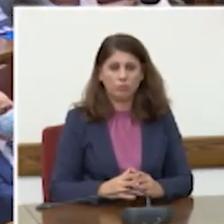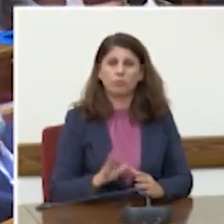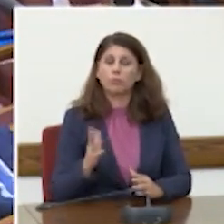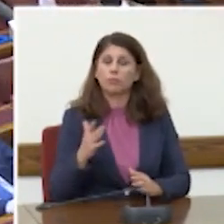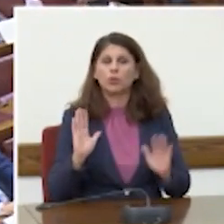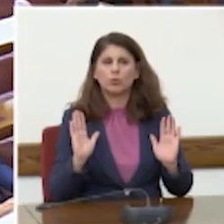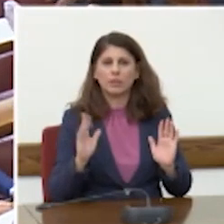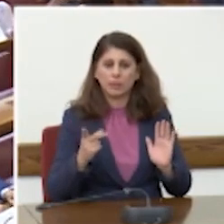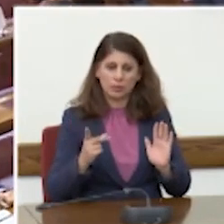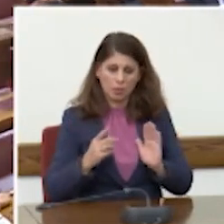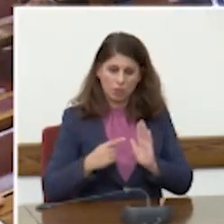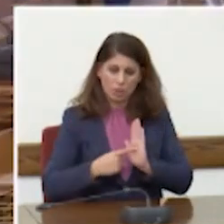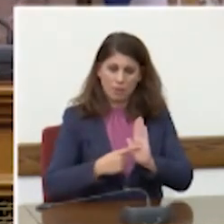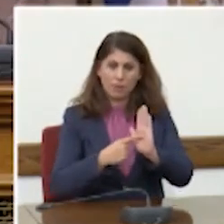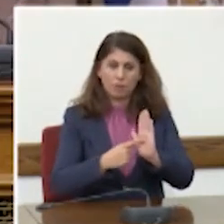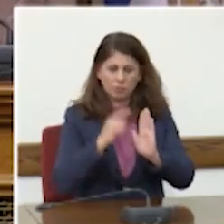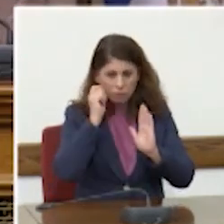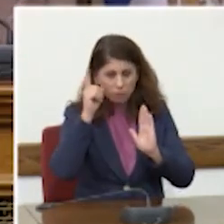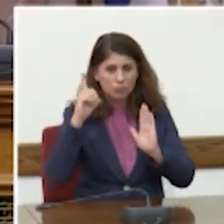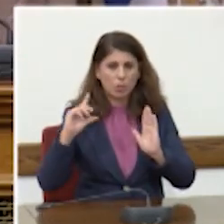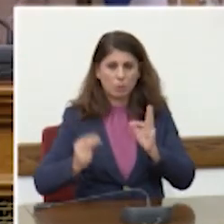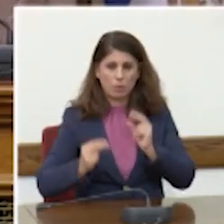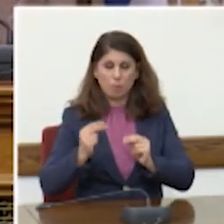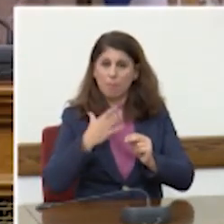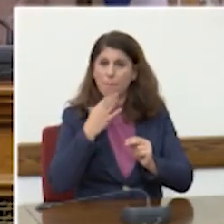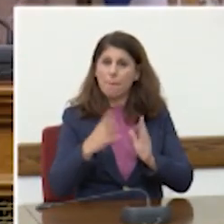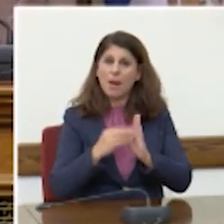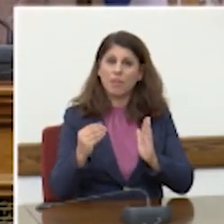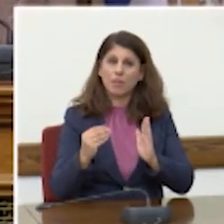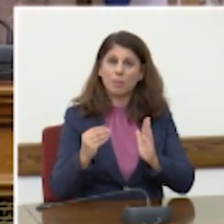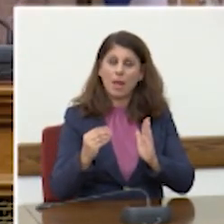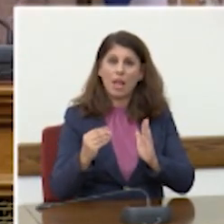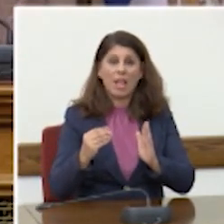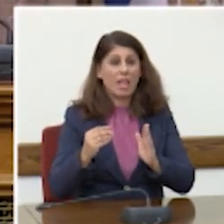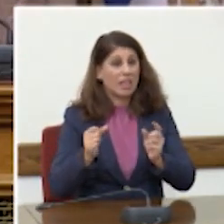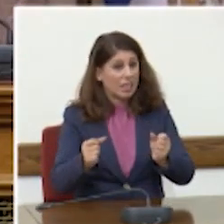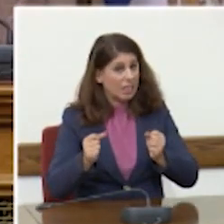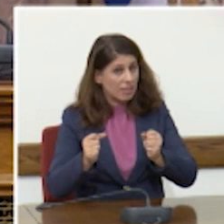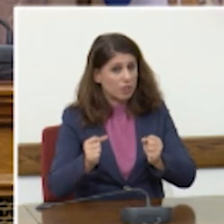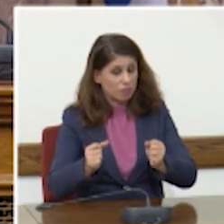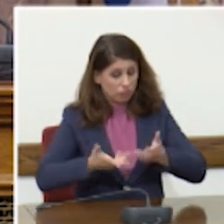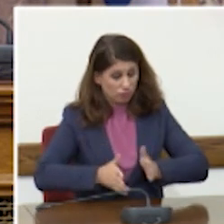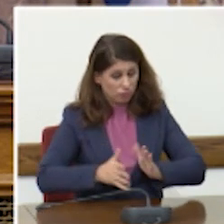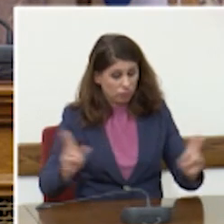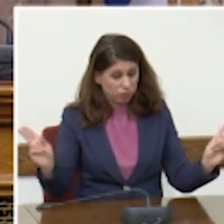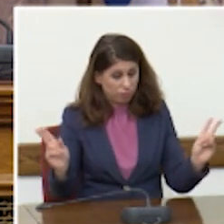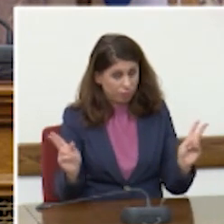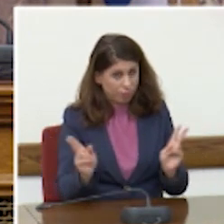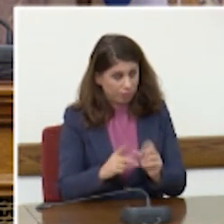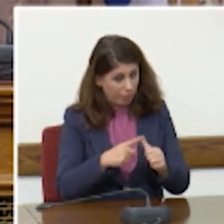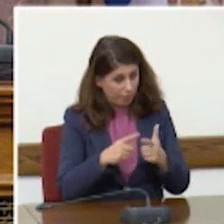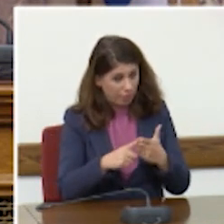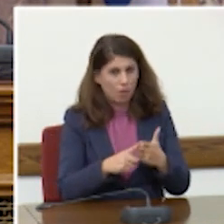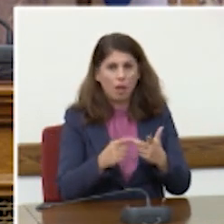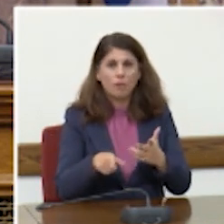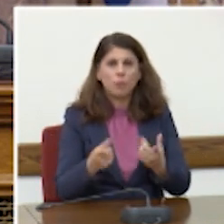πρωτόγνωρα προβλήματα όπως η κλιματική κρίση, το δημογραφικό, όσο κυρίως γιατί αυτές οι νέες προκλήσεις